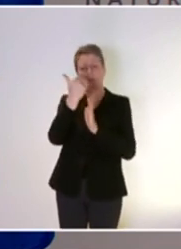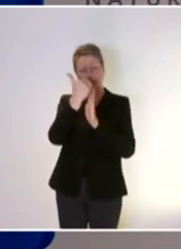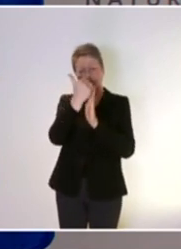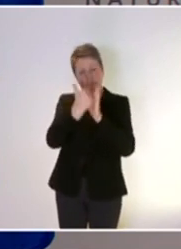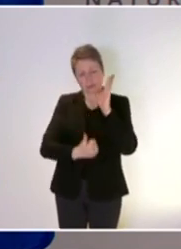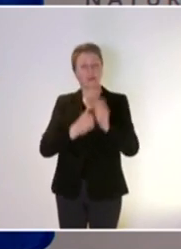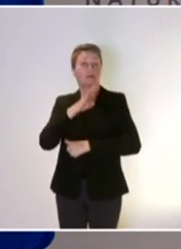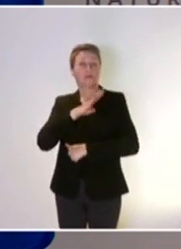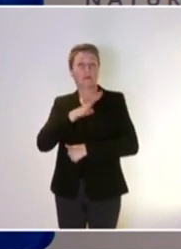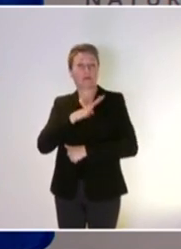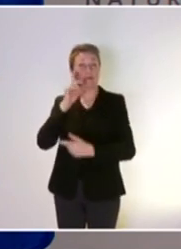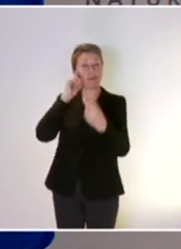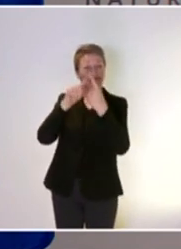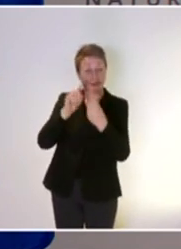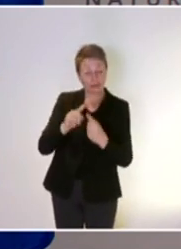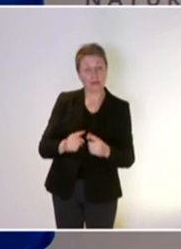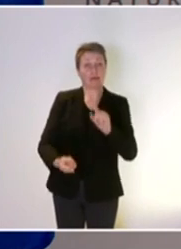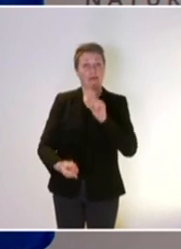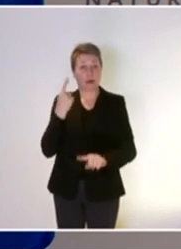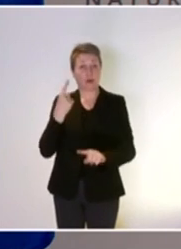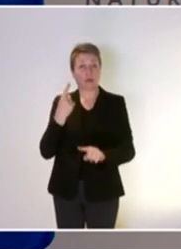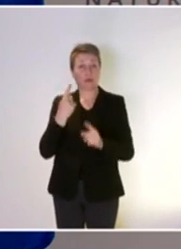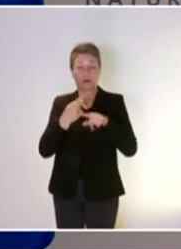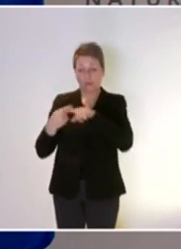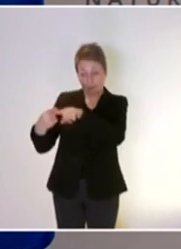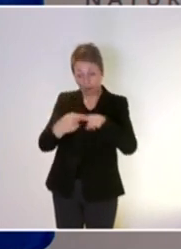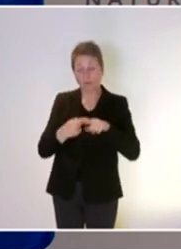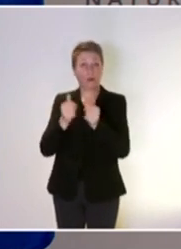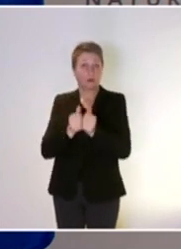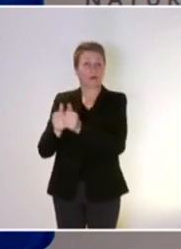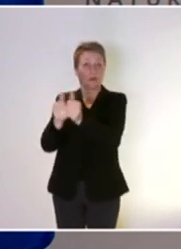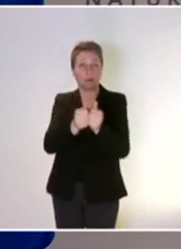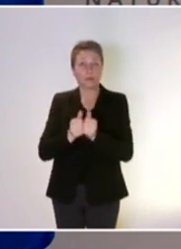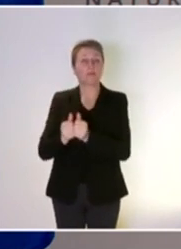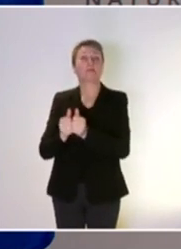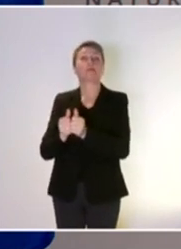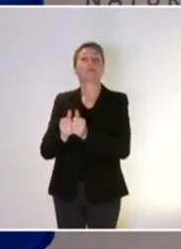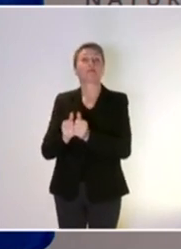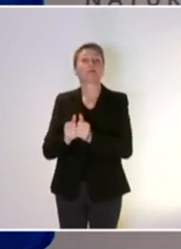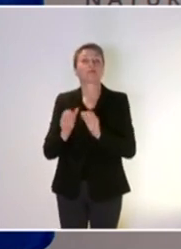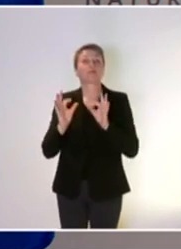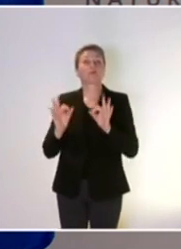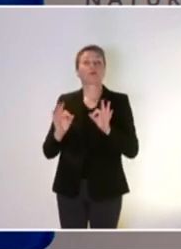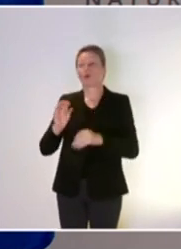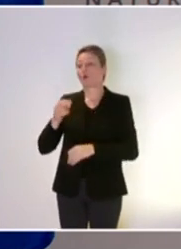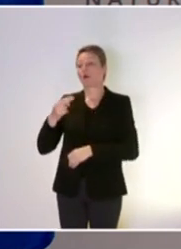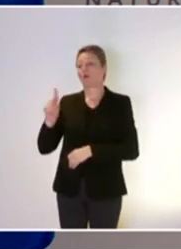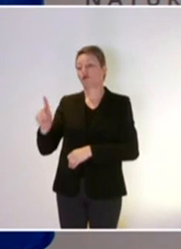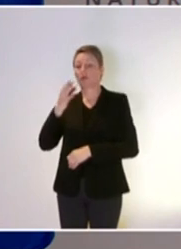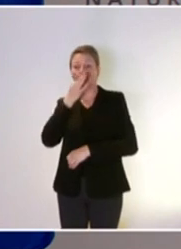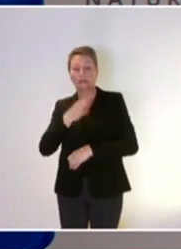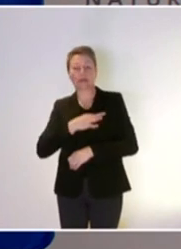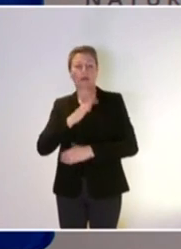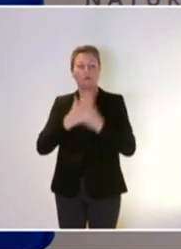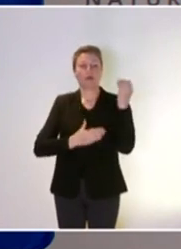grands enjeux et les leviers qu'on a relevé, qu'on a partagé ensemble. Effectivement, elle déplore que nous manquions de